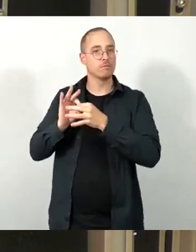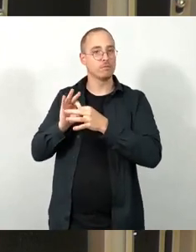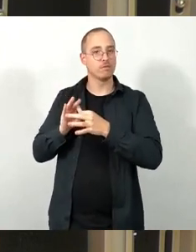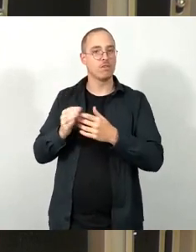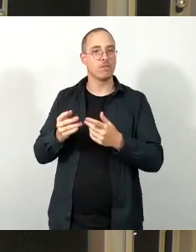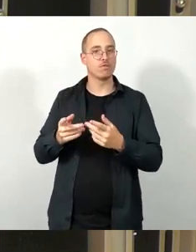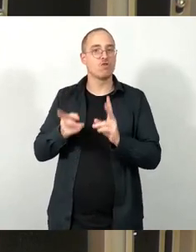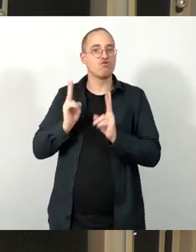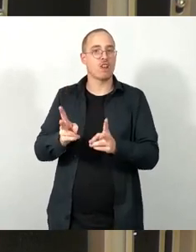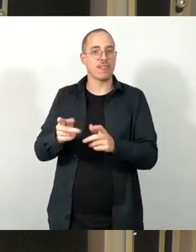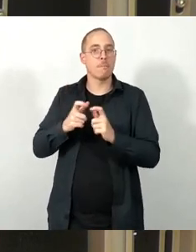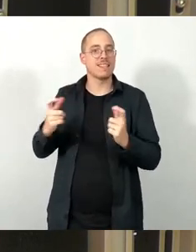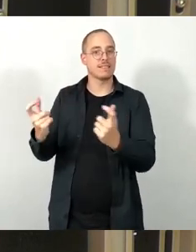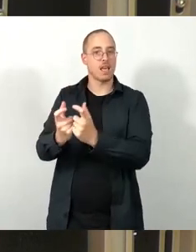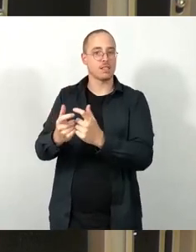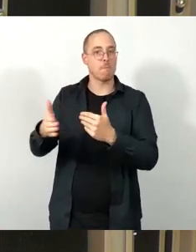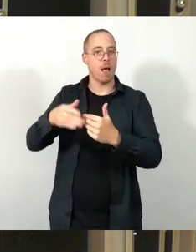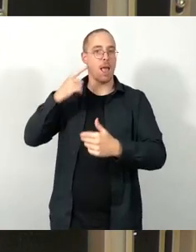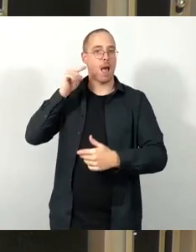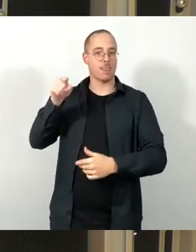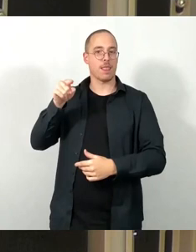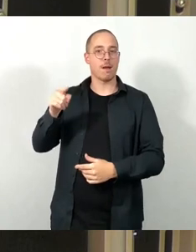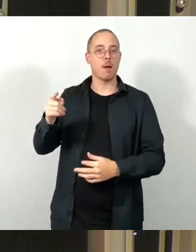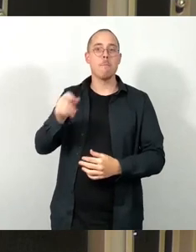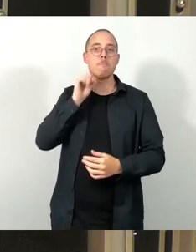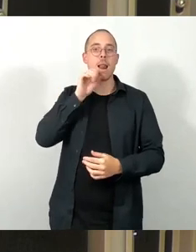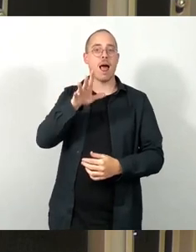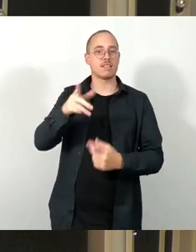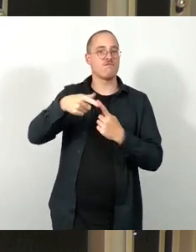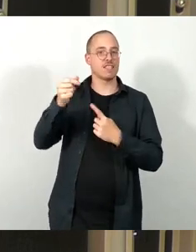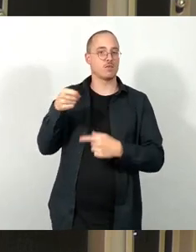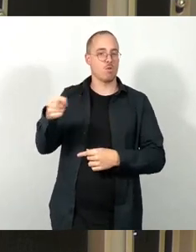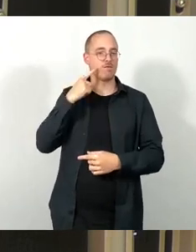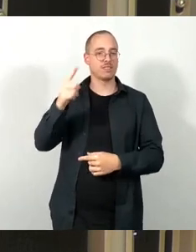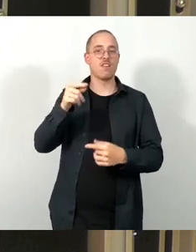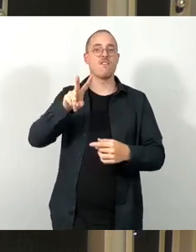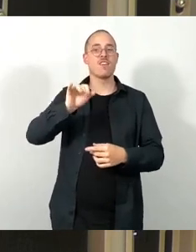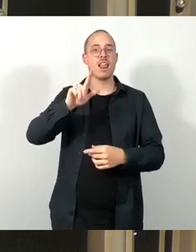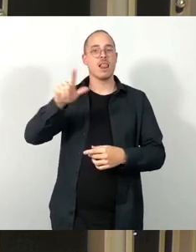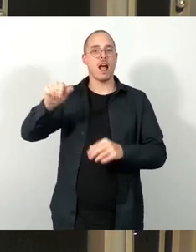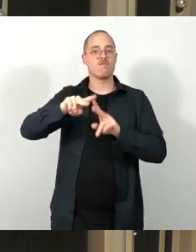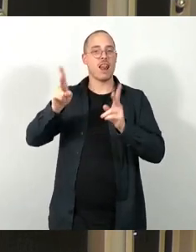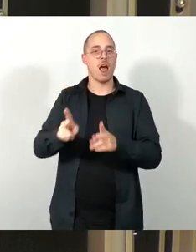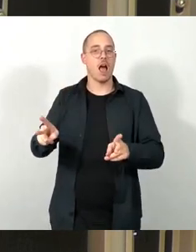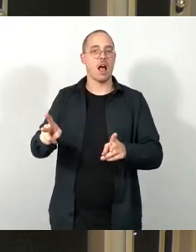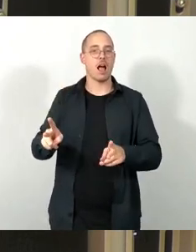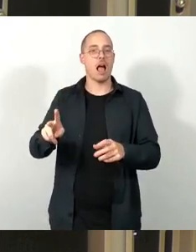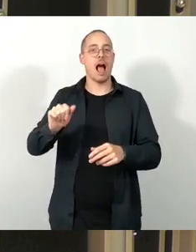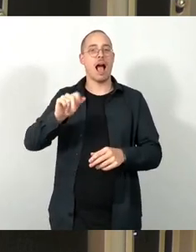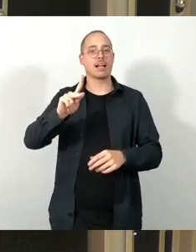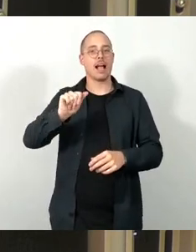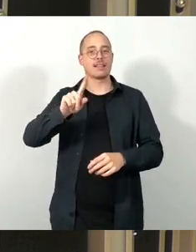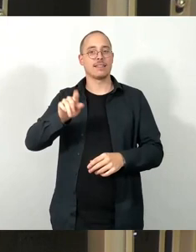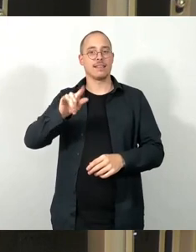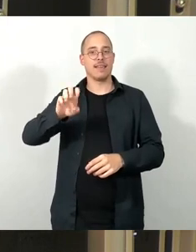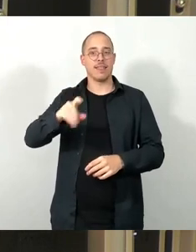Blasewitz, wo nämlich die Villa Akazienhof komplett durchgefallen ist. Und es wurde stattdessen das Kultur- und Nachbarschaftszentrum